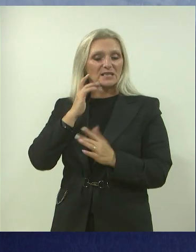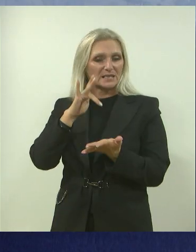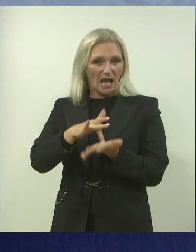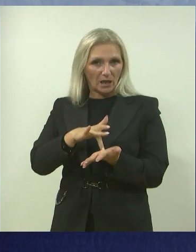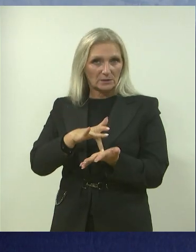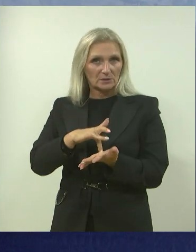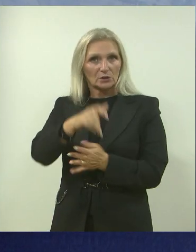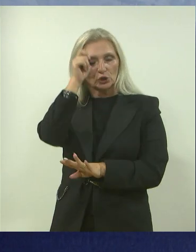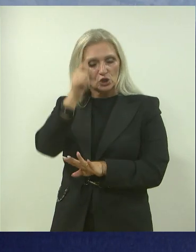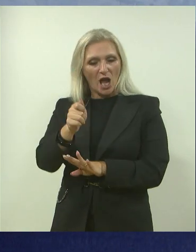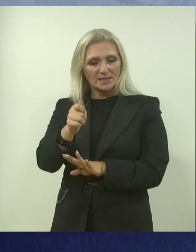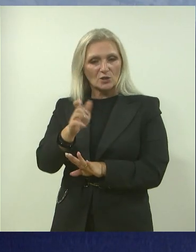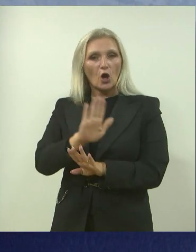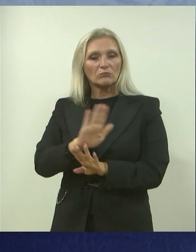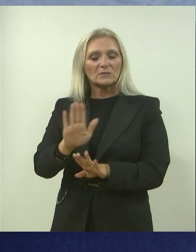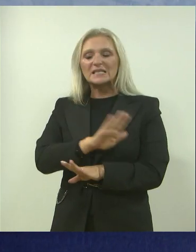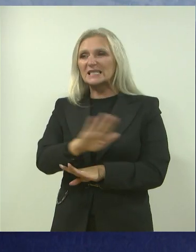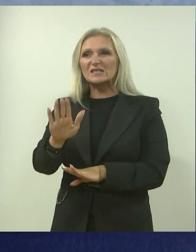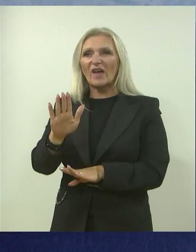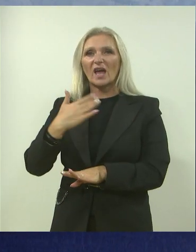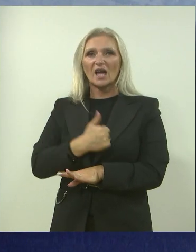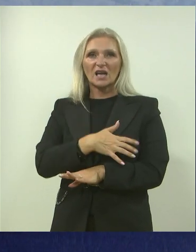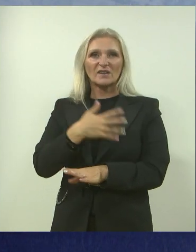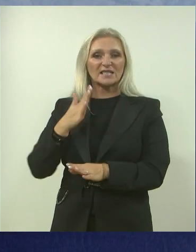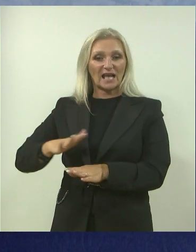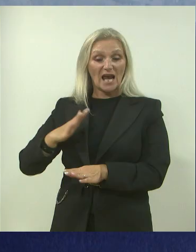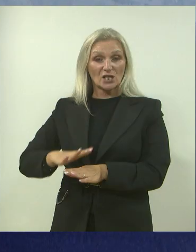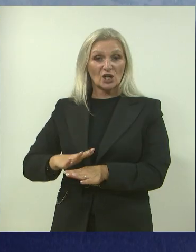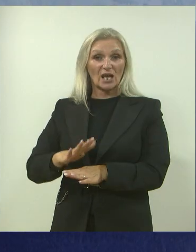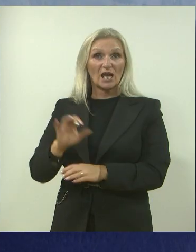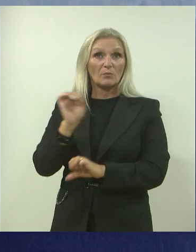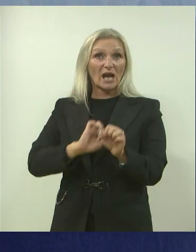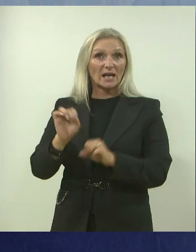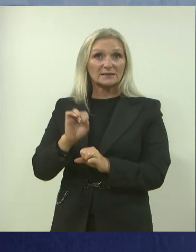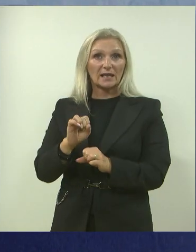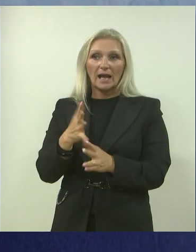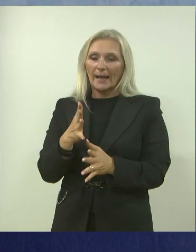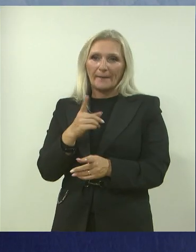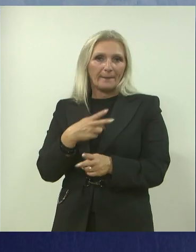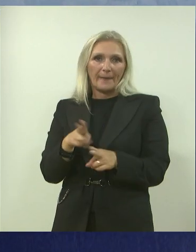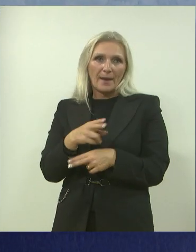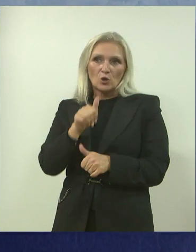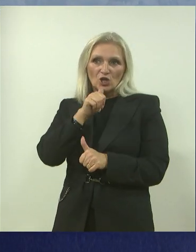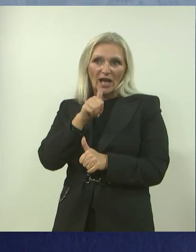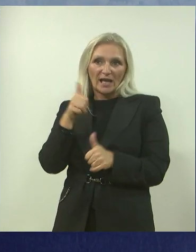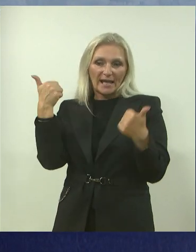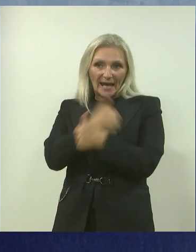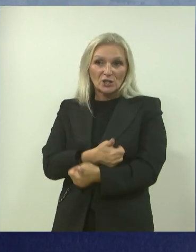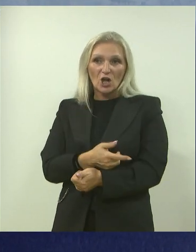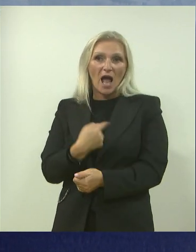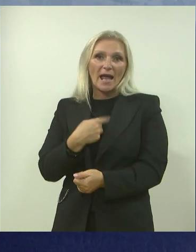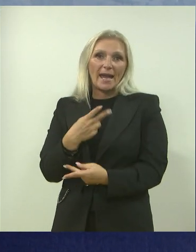kako treba doći, uzorno za sve hevratske građane, hevratske brađenitelje, onda sad, tu nema grešaka, nemate pravo na grešku,